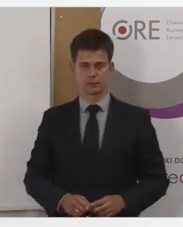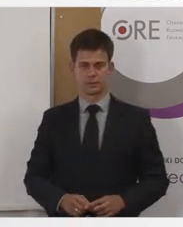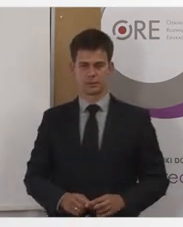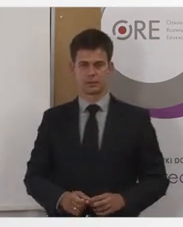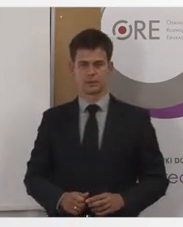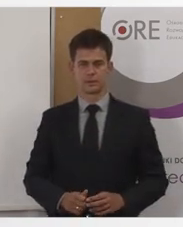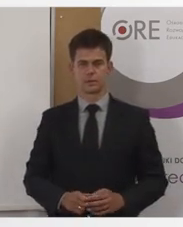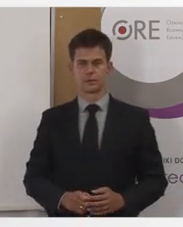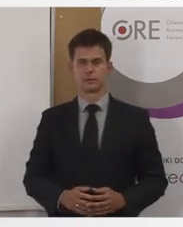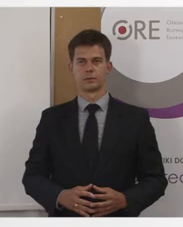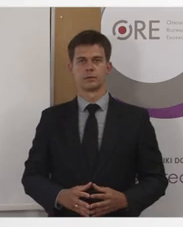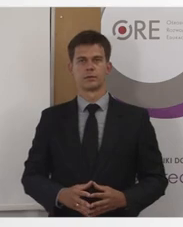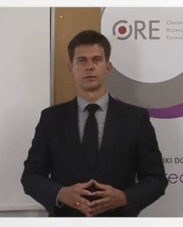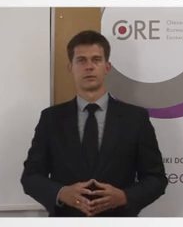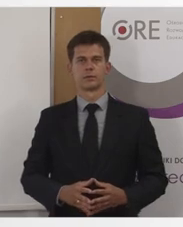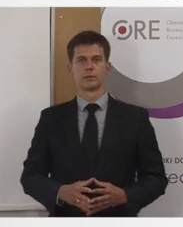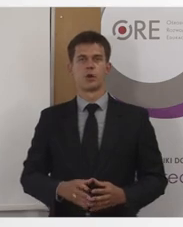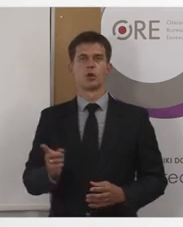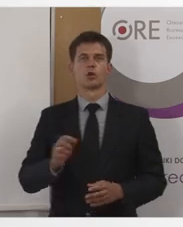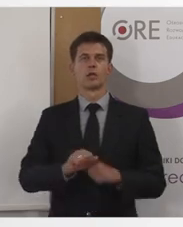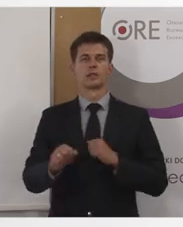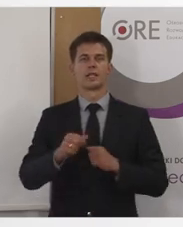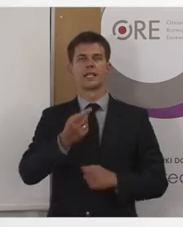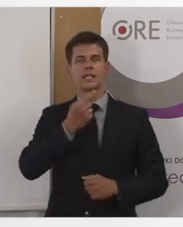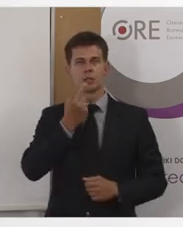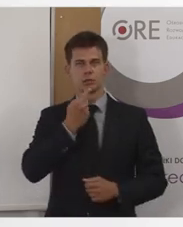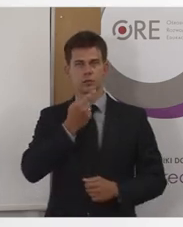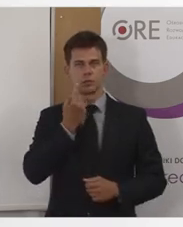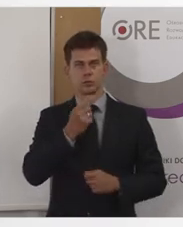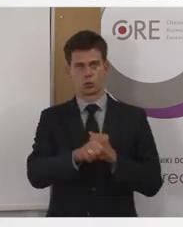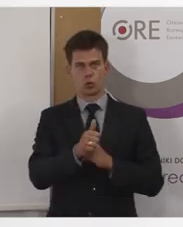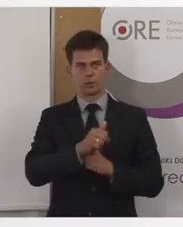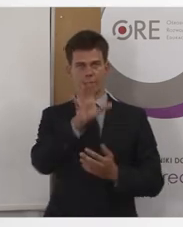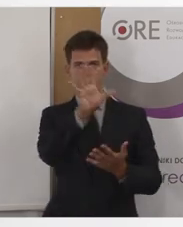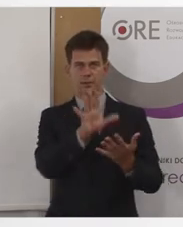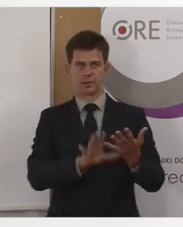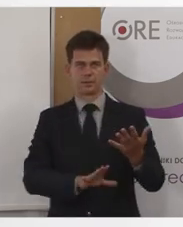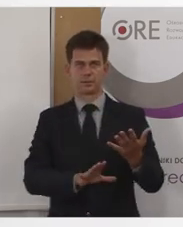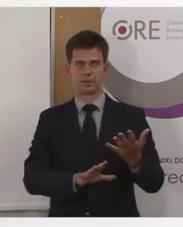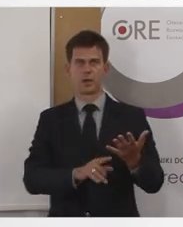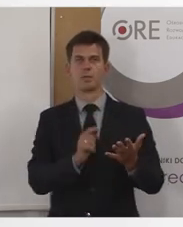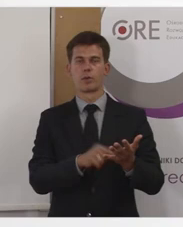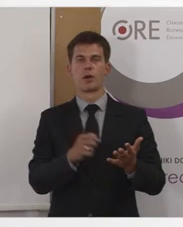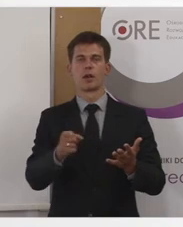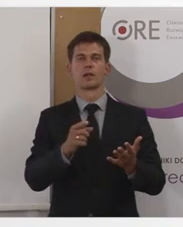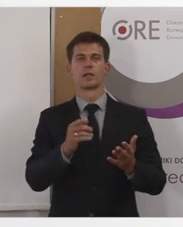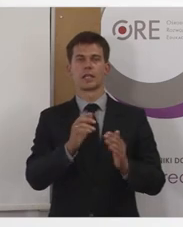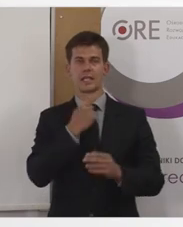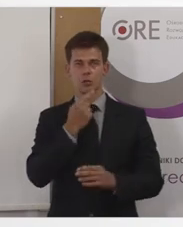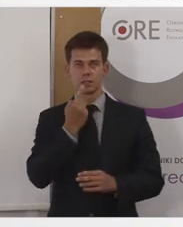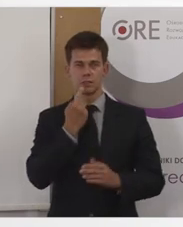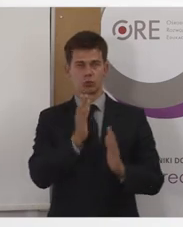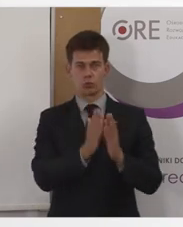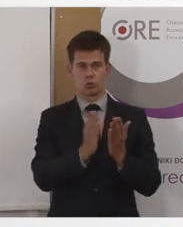dostępnych e-podręczników jest język dokumentów. Chodzi o to, żeby język e-podręcznika